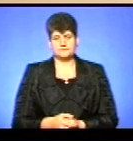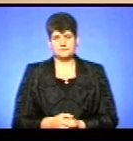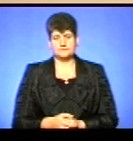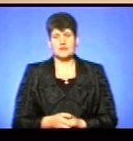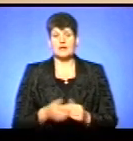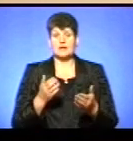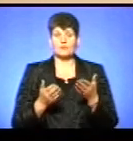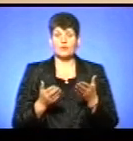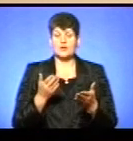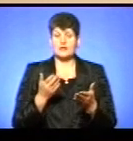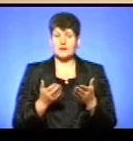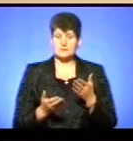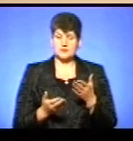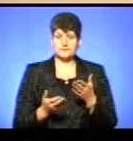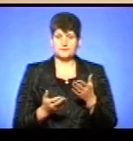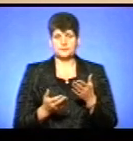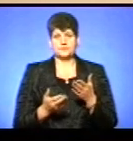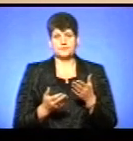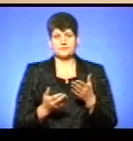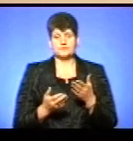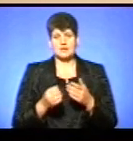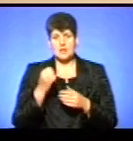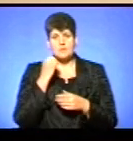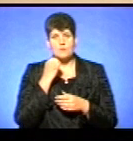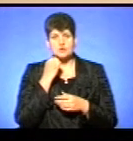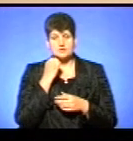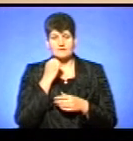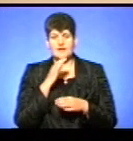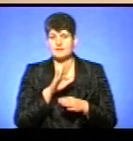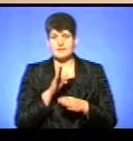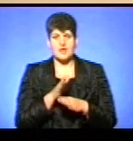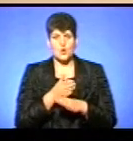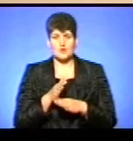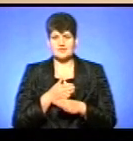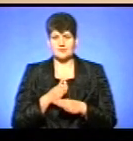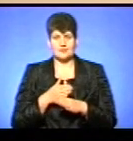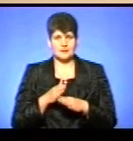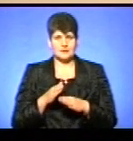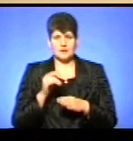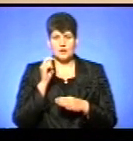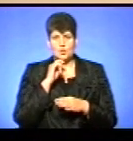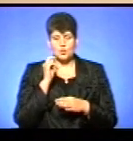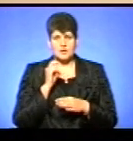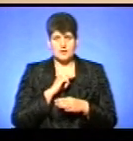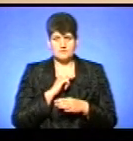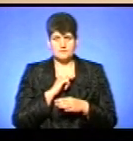якби Москва не розділила Українську